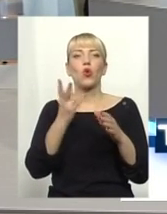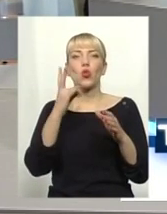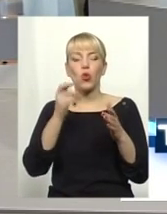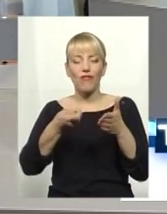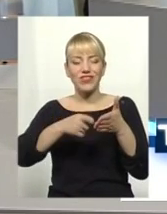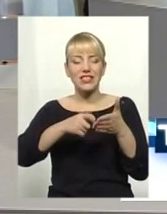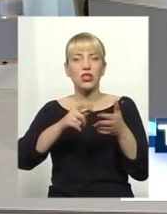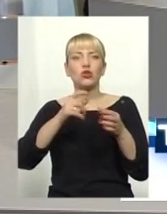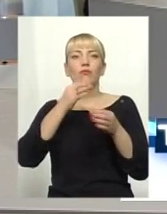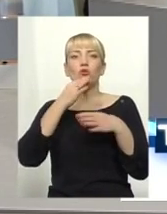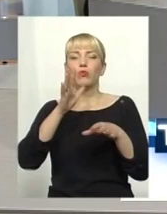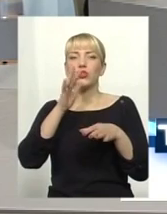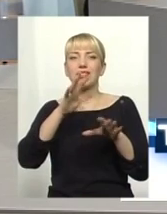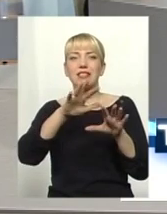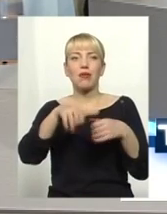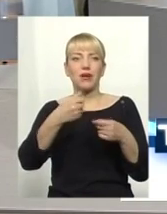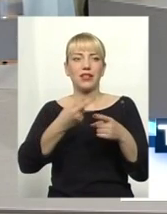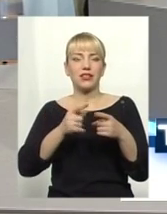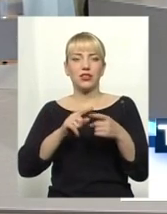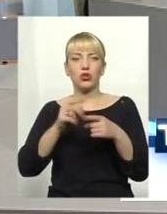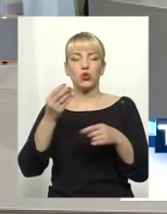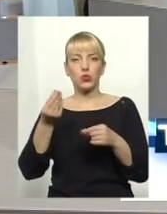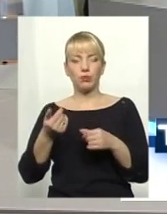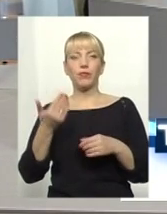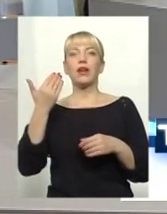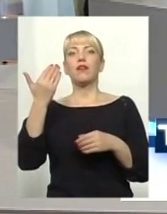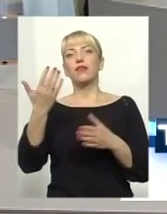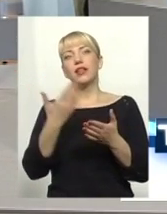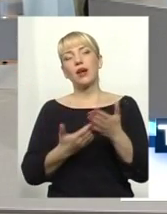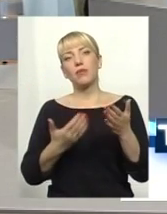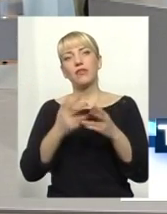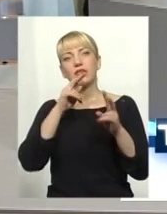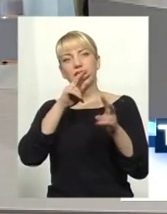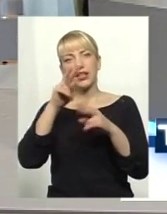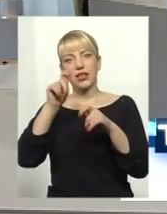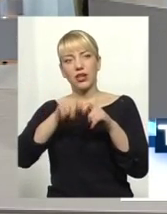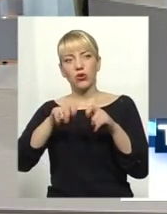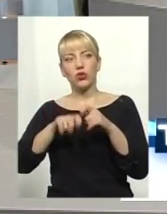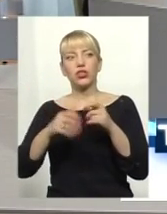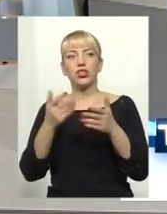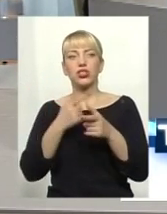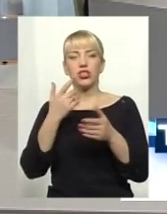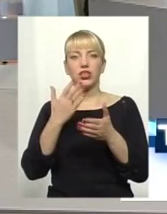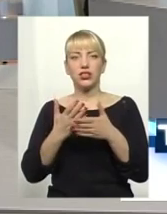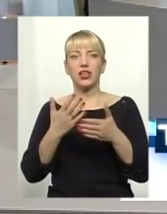забрана. Ви, певно, контролюєте, так? Декларації спостерігаєте. Чи є все ж таки декларація, якщо можливо брати наш обласний рівень,